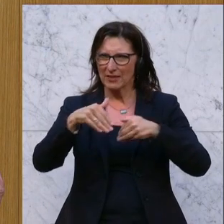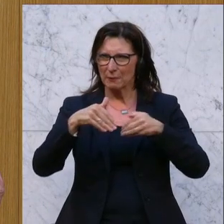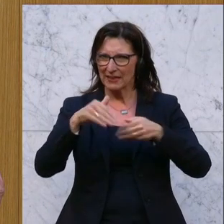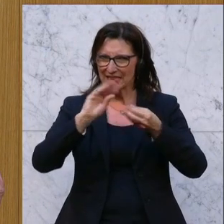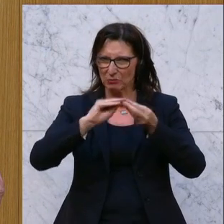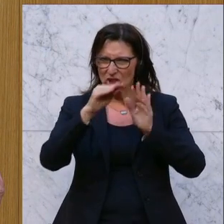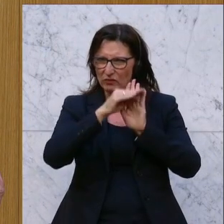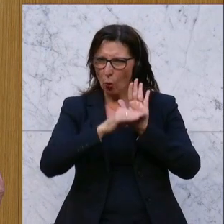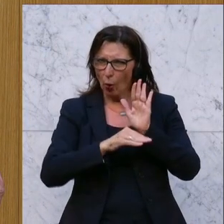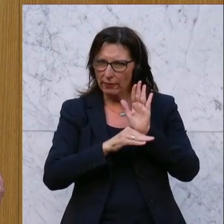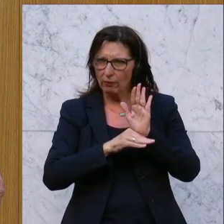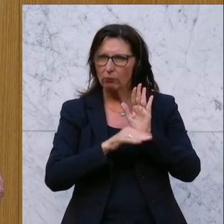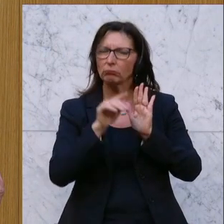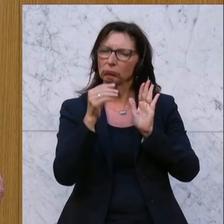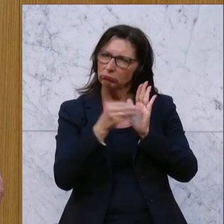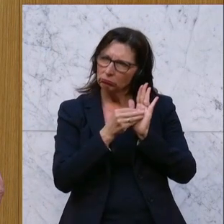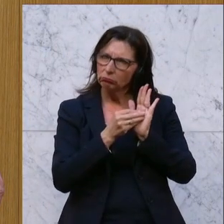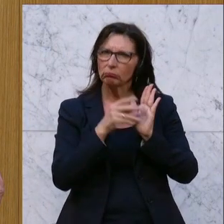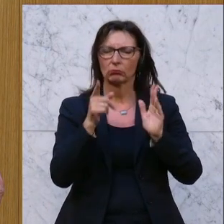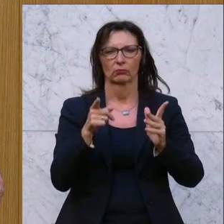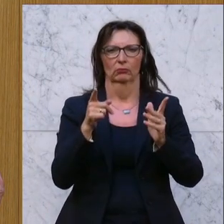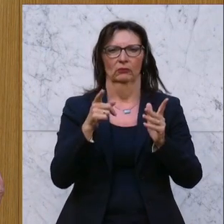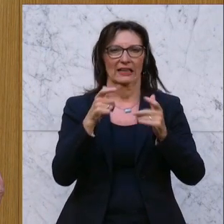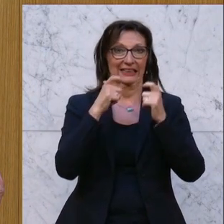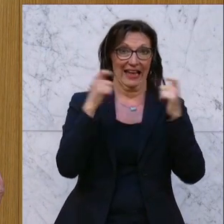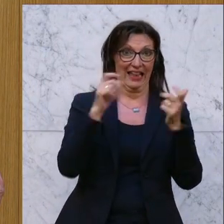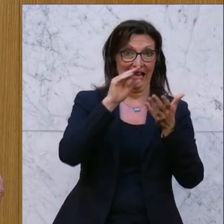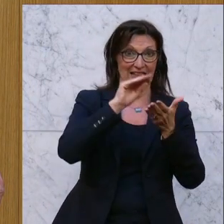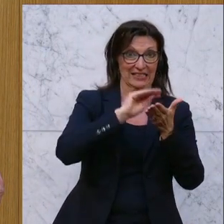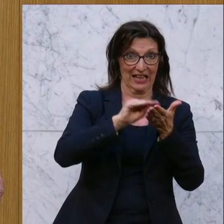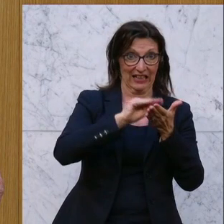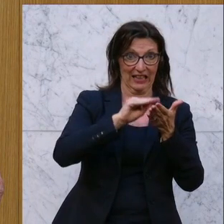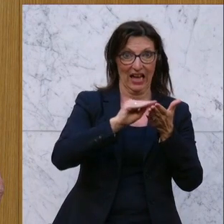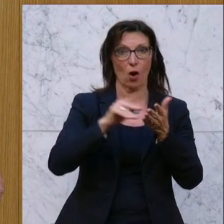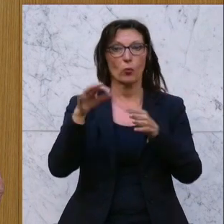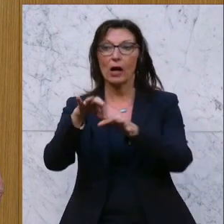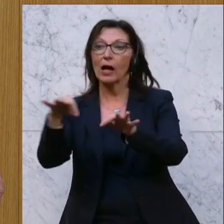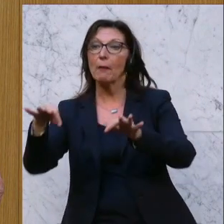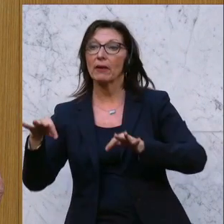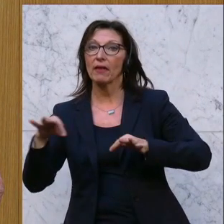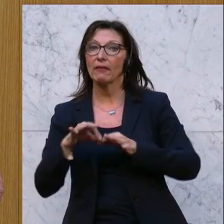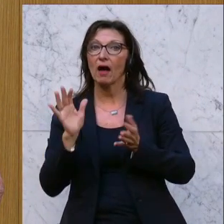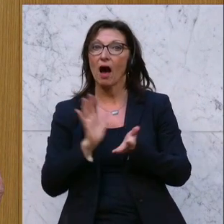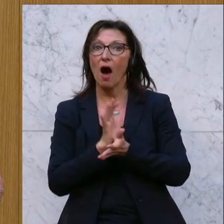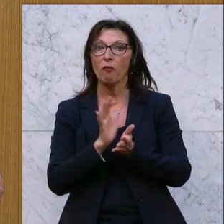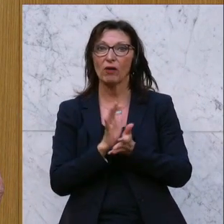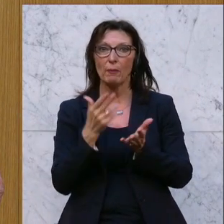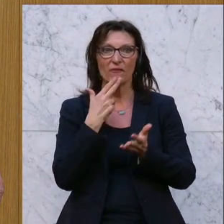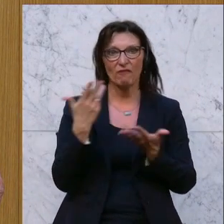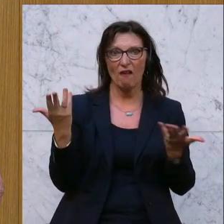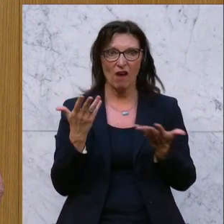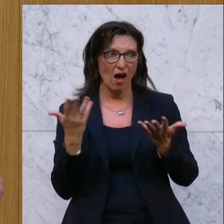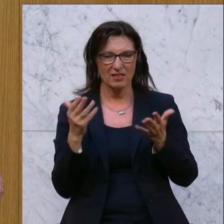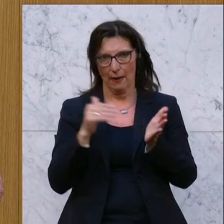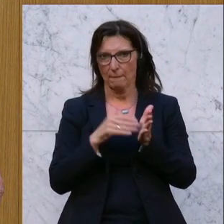sollen die Aufgaben zwischen dem Generalsekretariat und dem Kabinett jeweils klar abgegrenzt